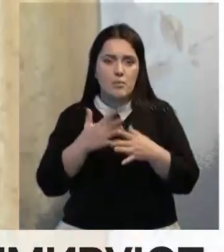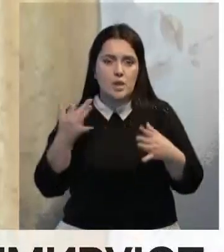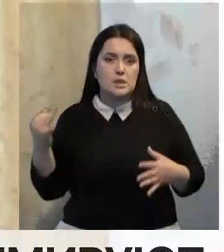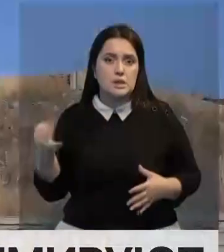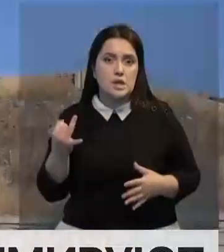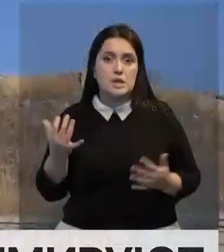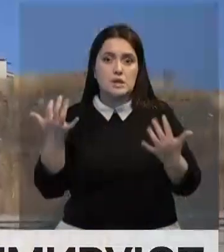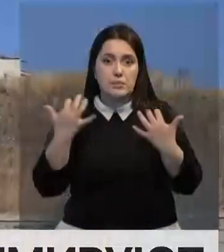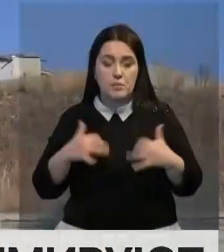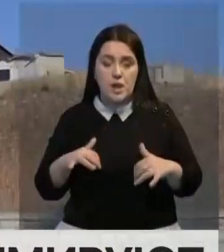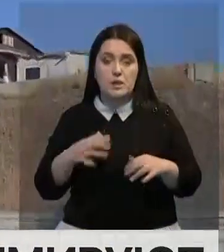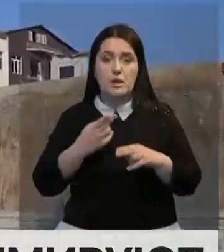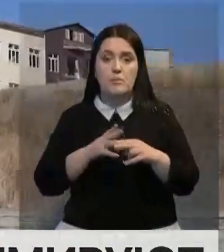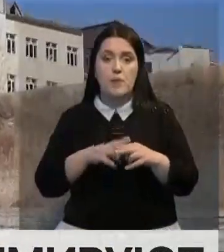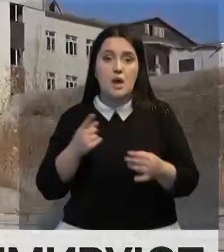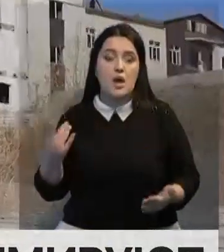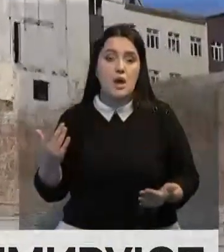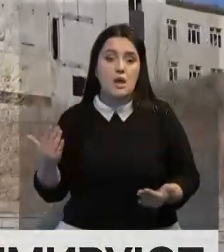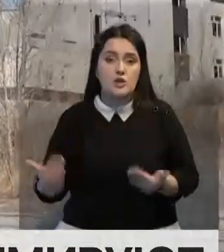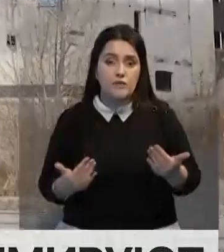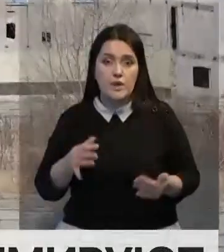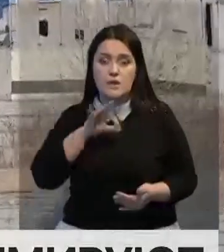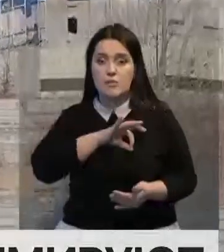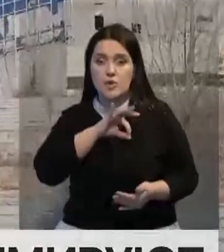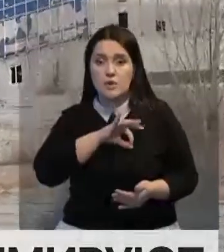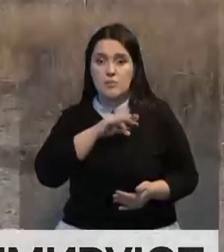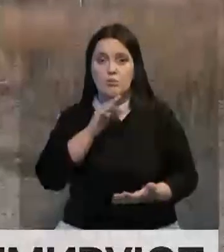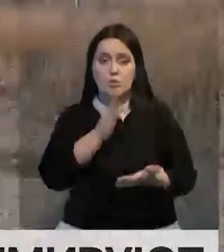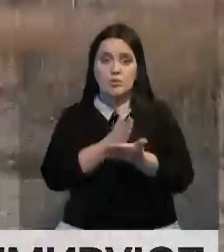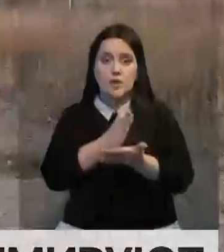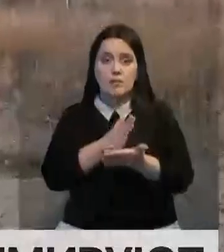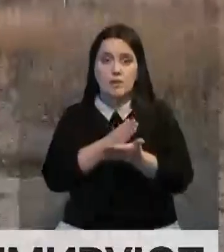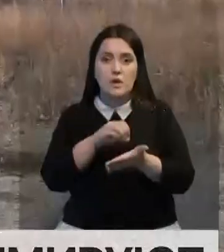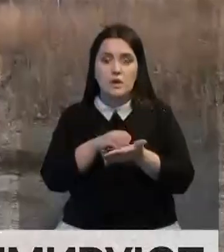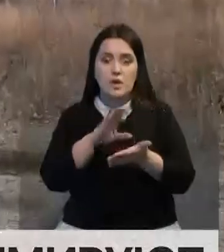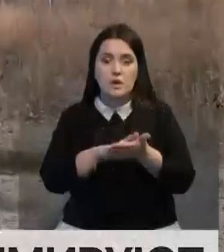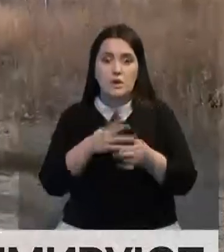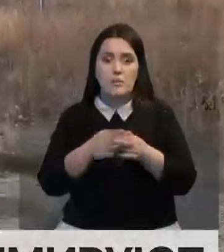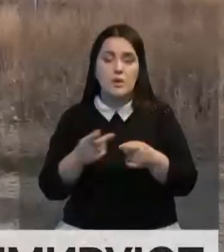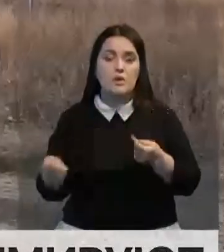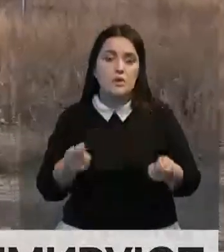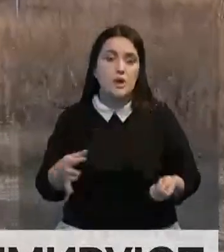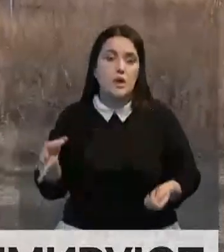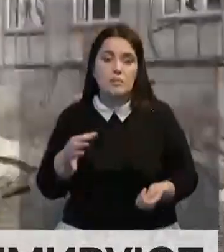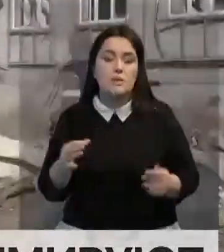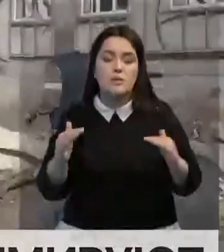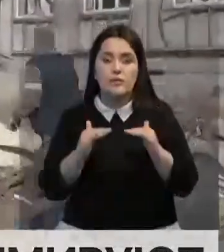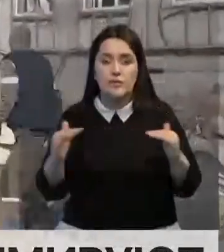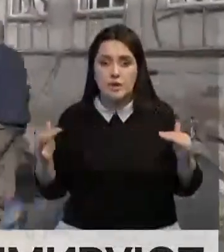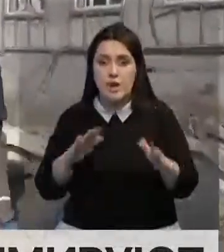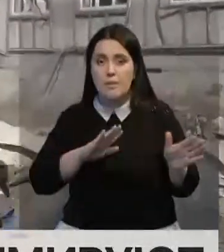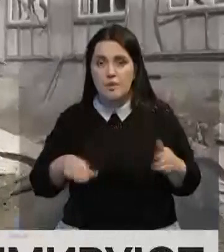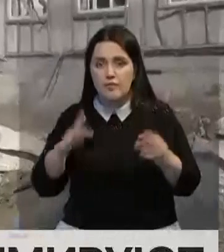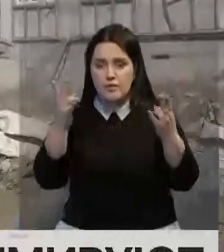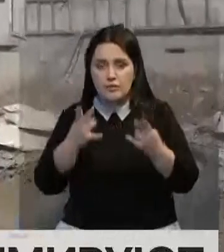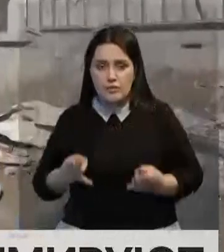забрать все это. В итоге оживить это здание и использовать объект по прямому назначению рассчитывают уже чиновники областного уровня. После всех